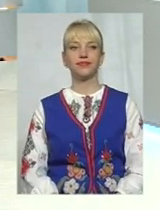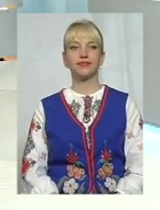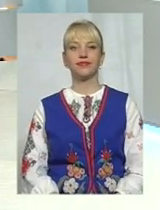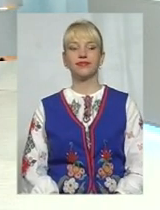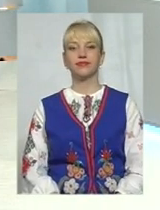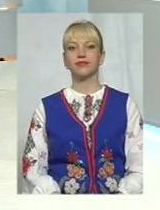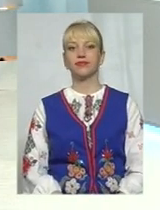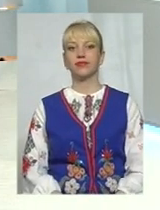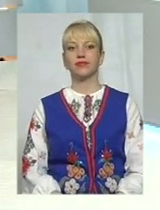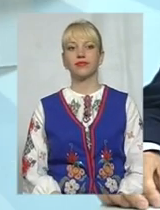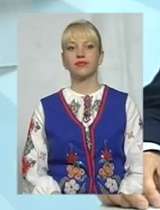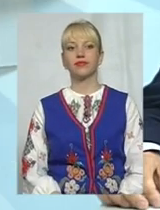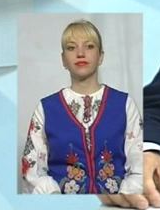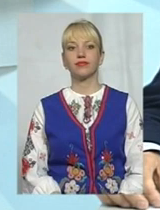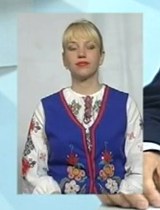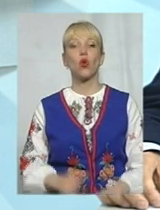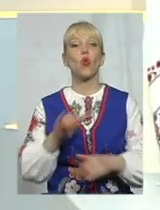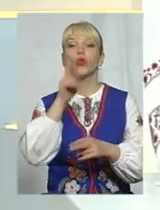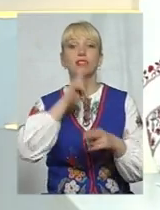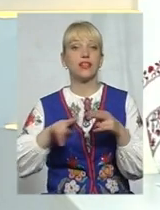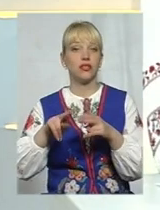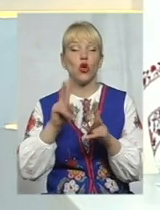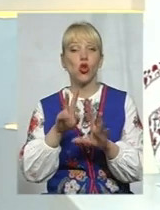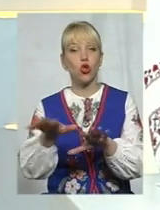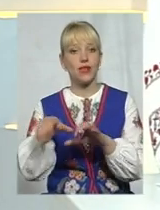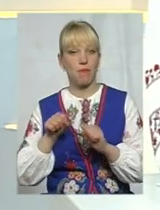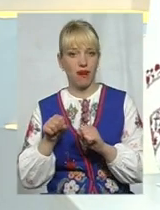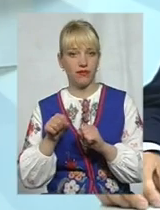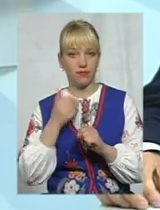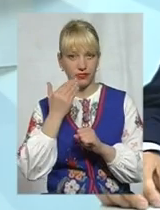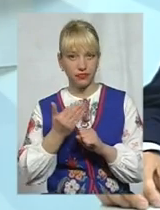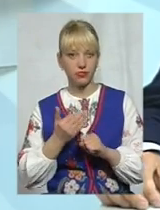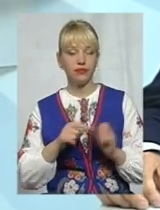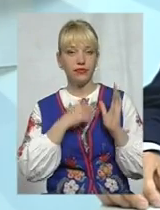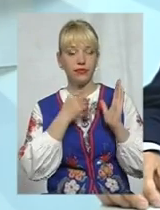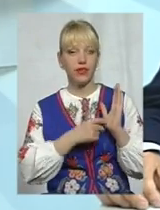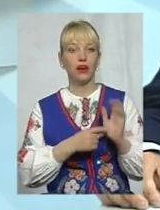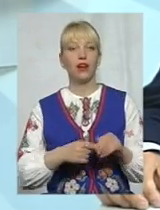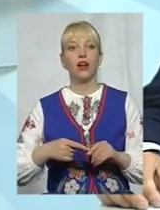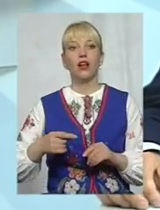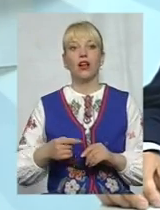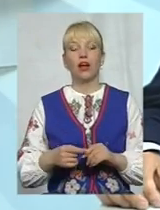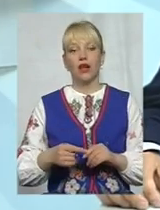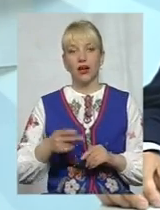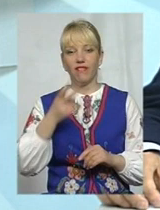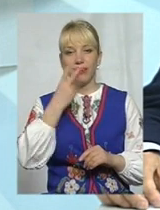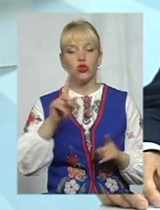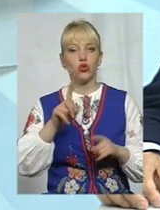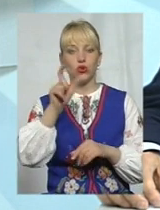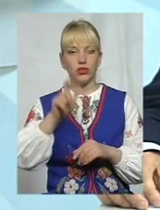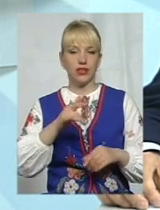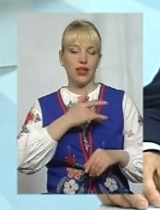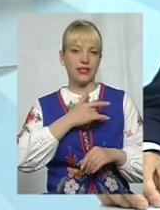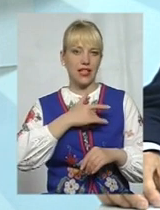Власне. Куди ділося? Хто забрав? Ви розумієте, питання дійсно відчувається, що людини теж були серце за наш